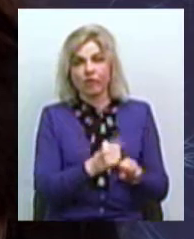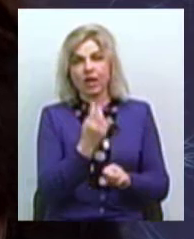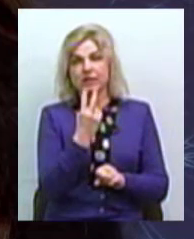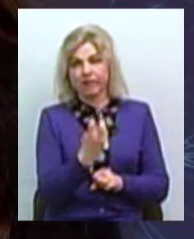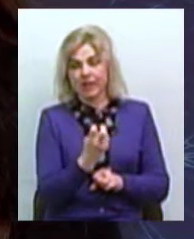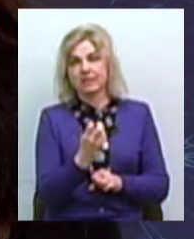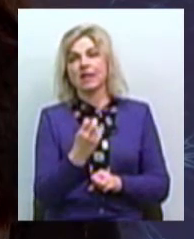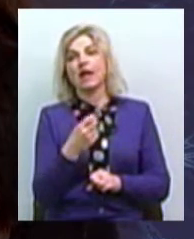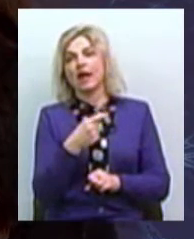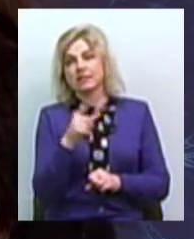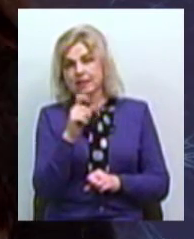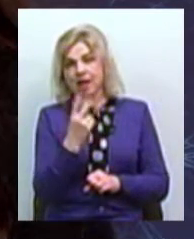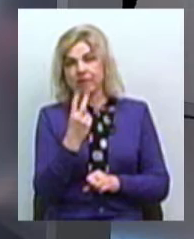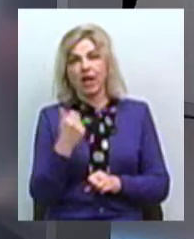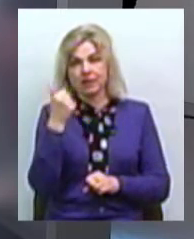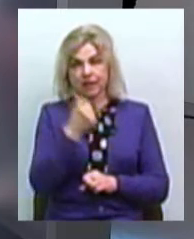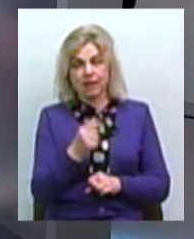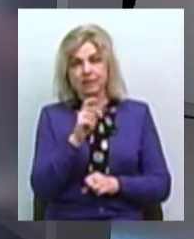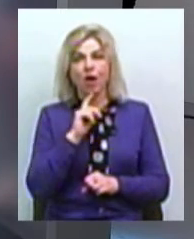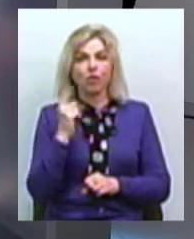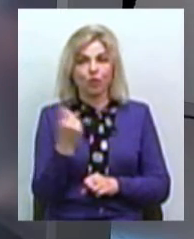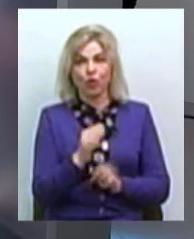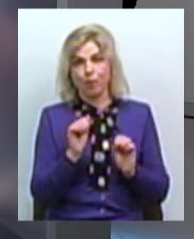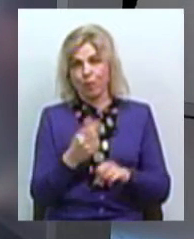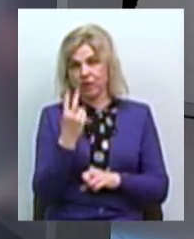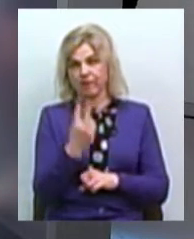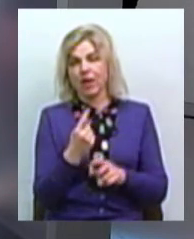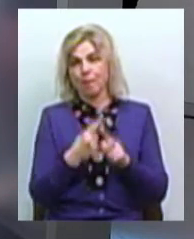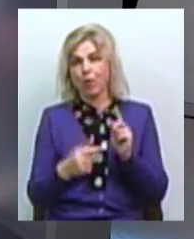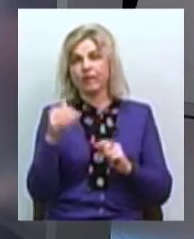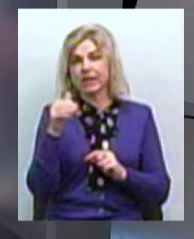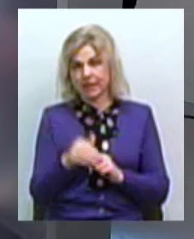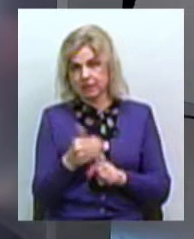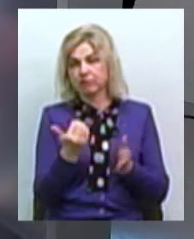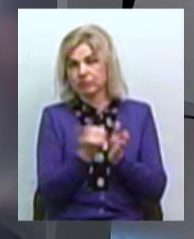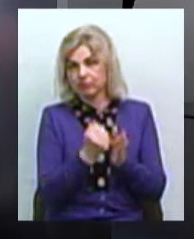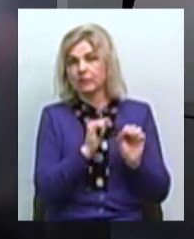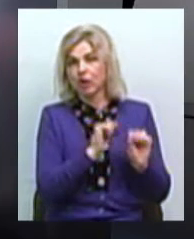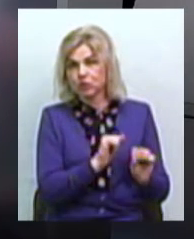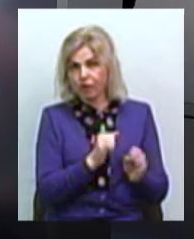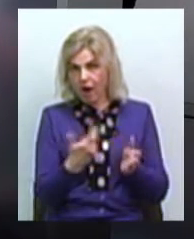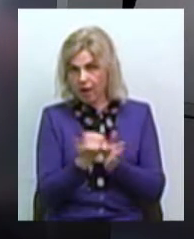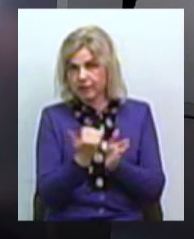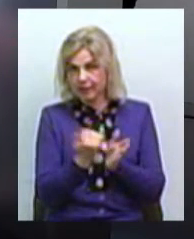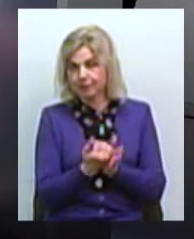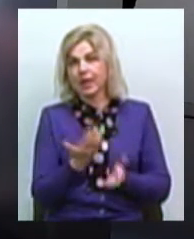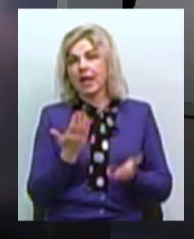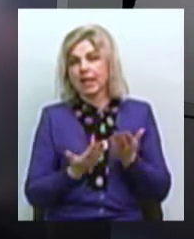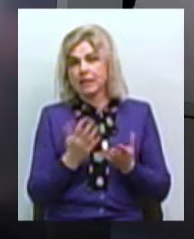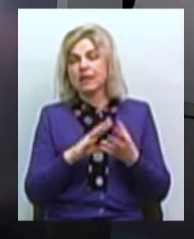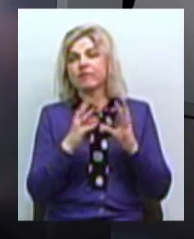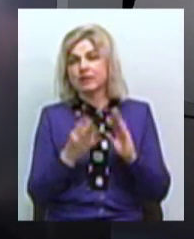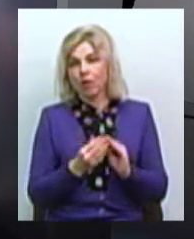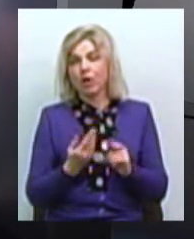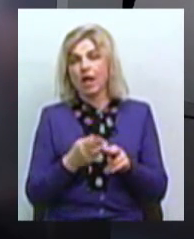тварин за два тижні, то за рік можна якнайменше 2,5 тисячі простерилізувати. А взагалі, якщо задатися цією